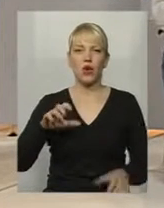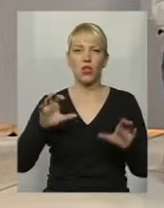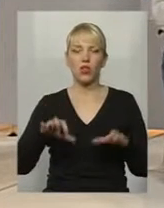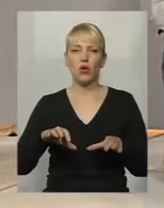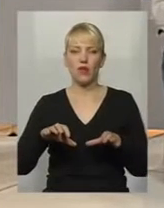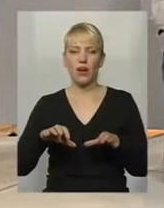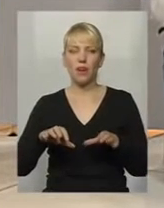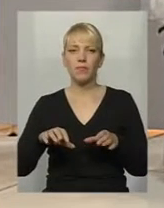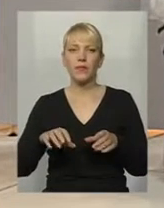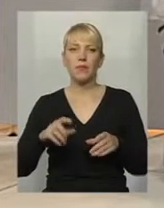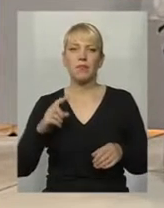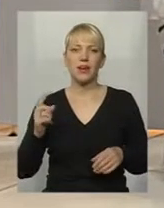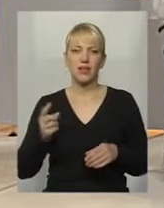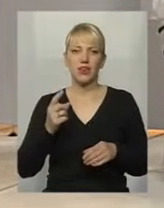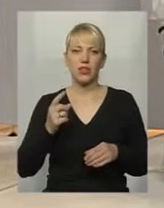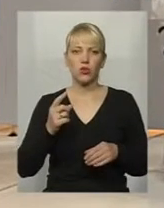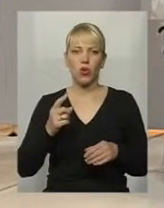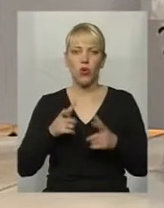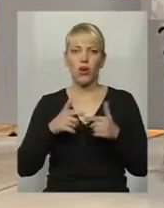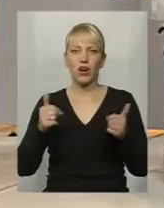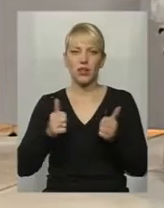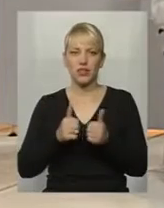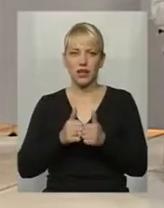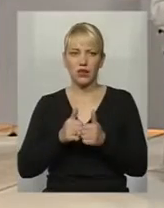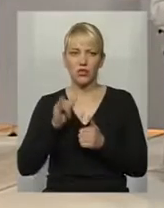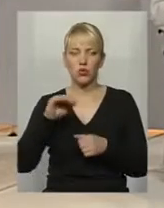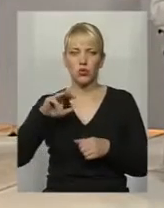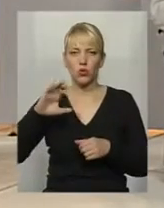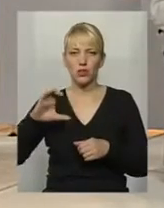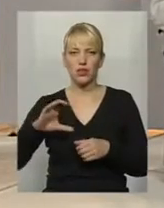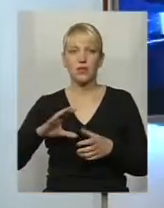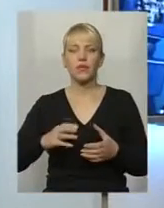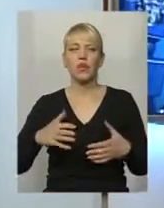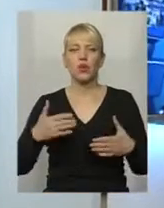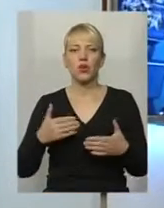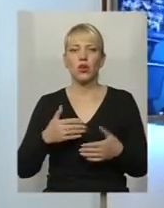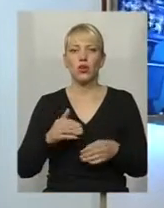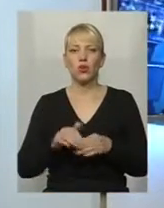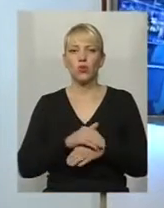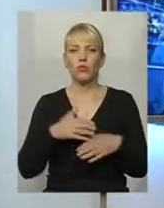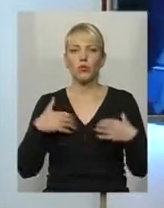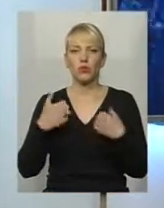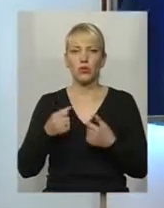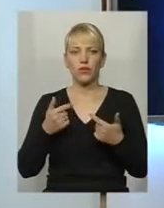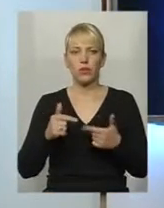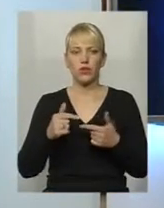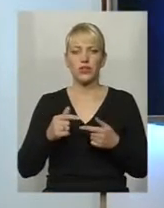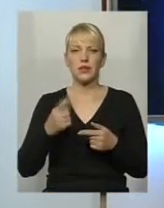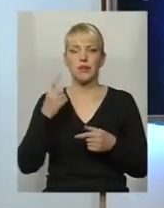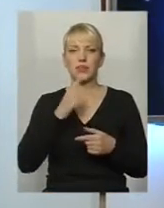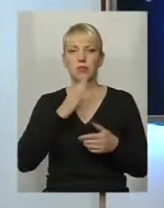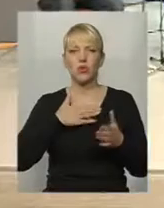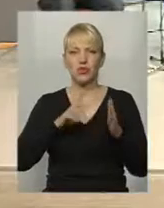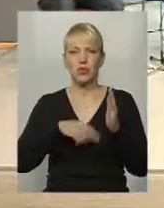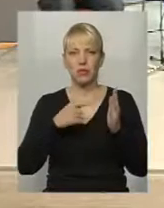організації УТОС. Доброго здоров'я, шановні гості. І загалом, перше моє запитання – скажіть, будь ласка,